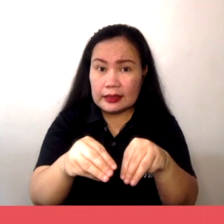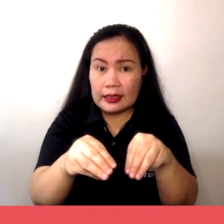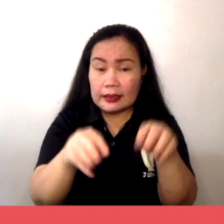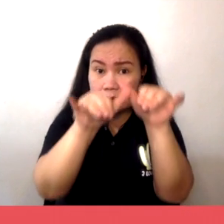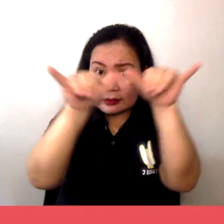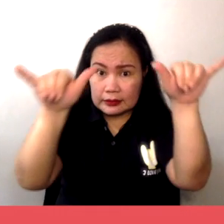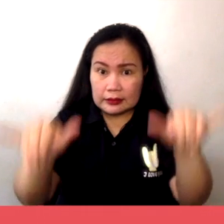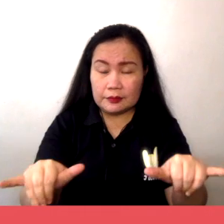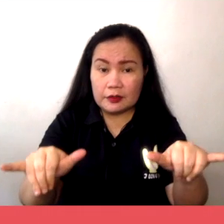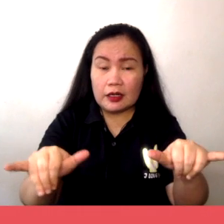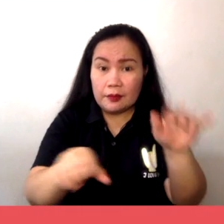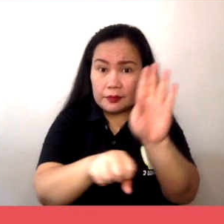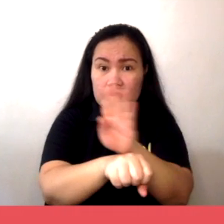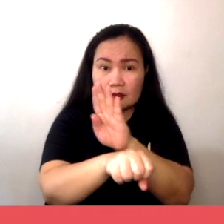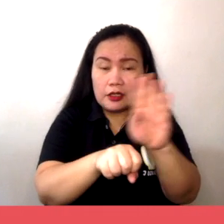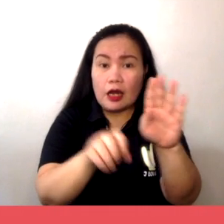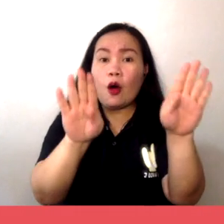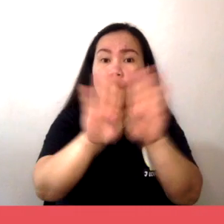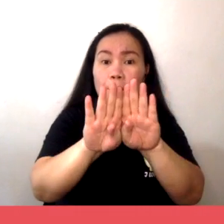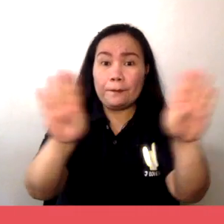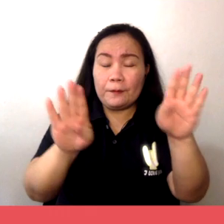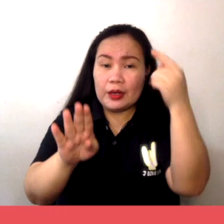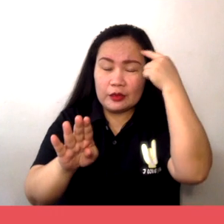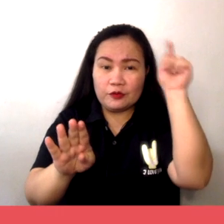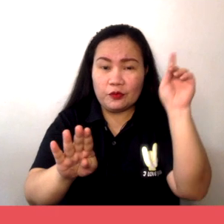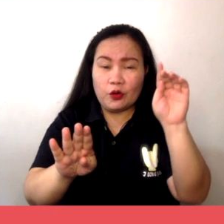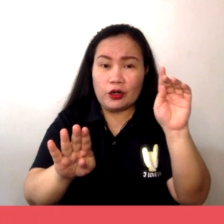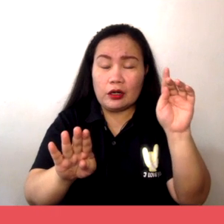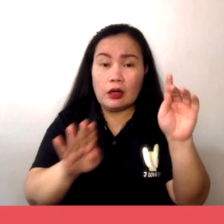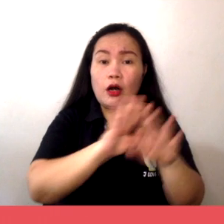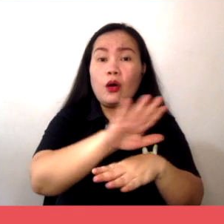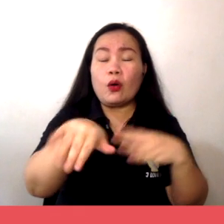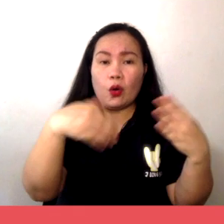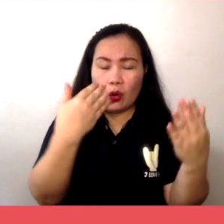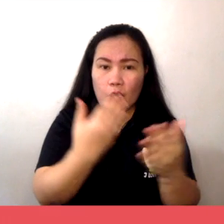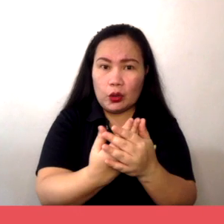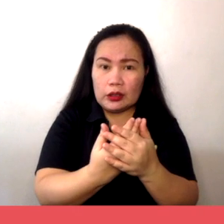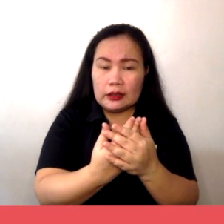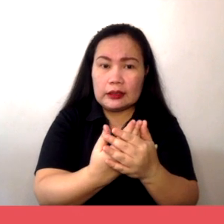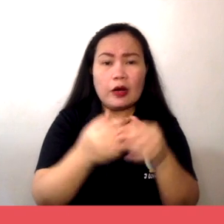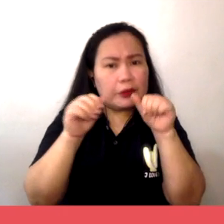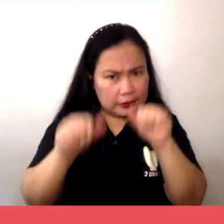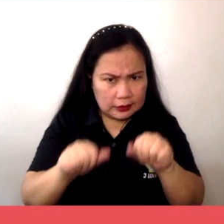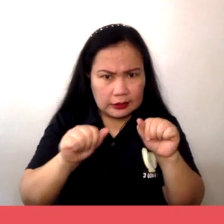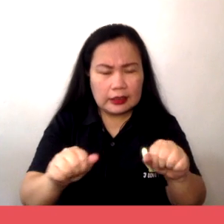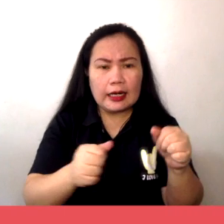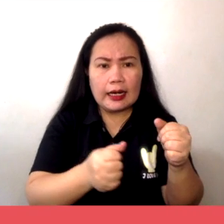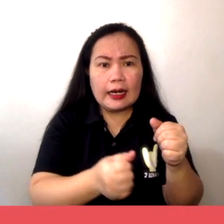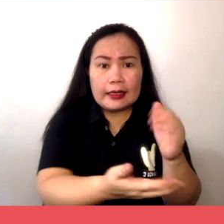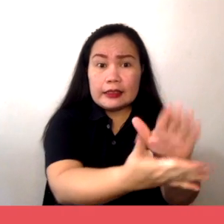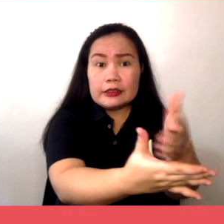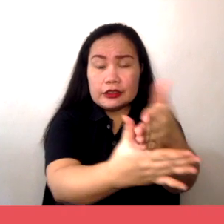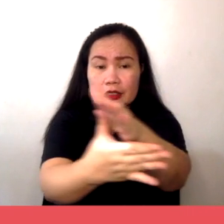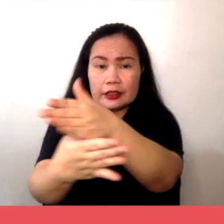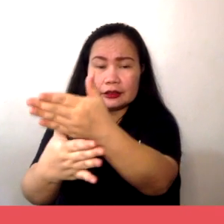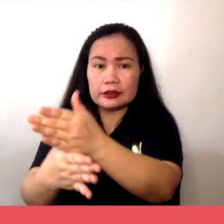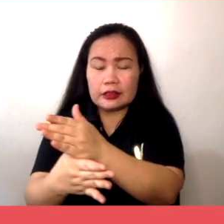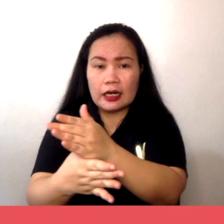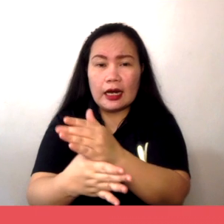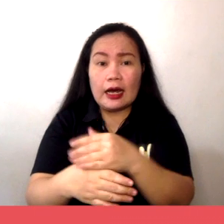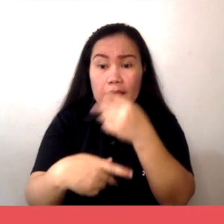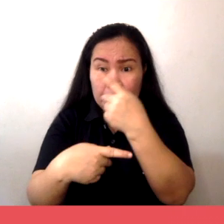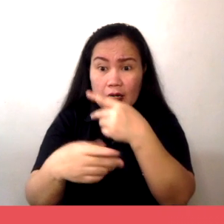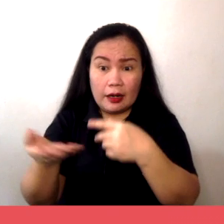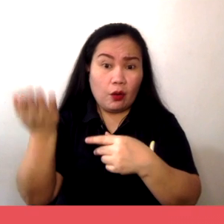ang sistema ng pagnenegosyo ay bukas sa lahat ng may kapasidad na maibahagi. Walang kakayahan ang mga